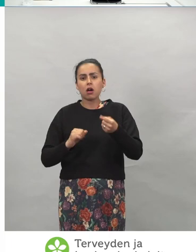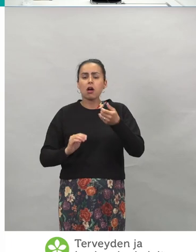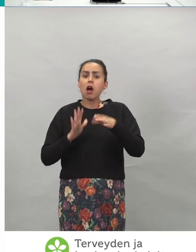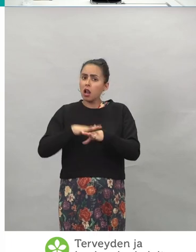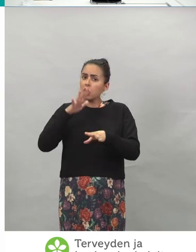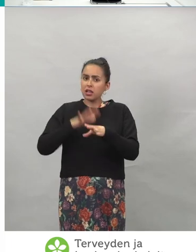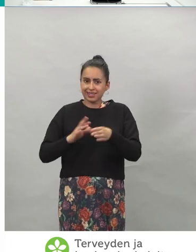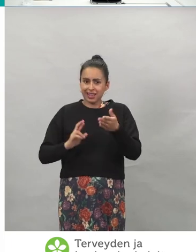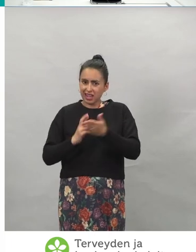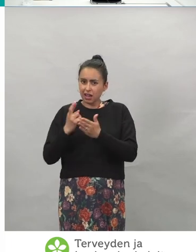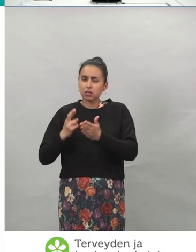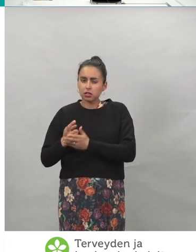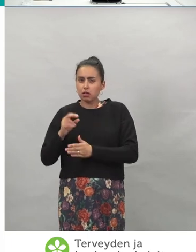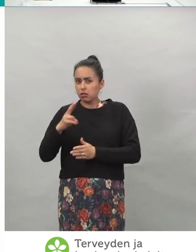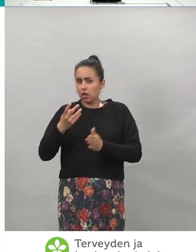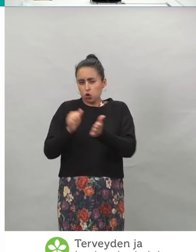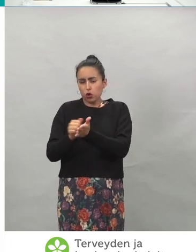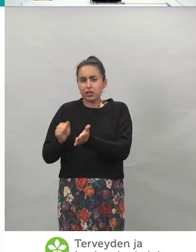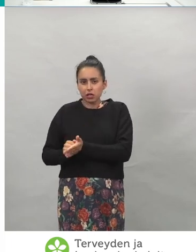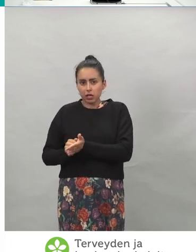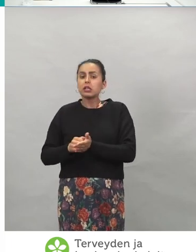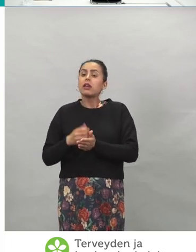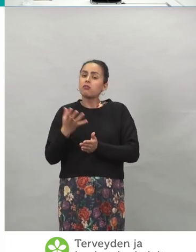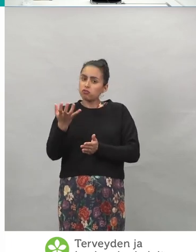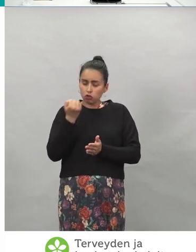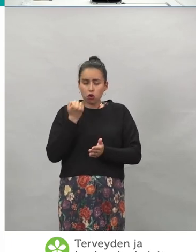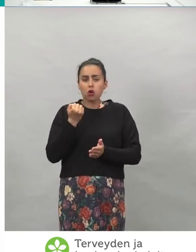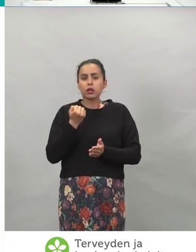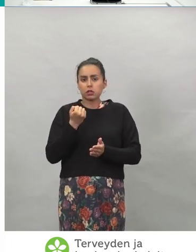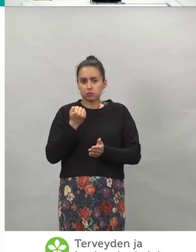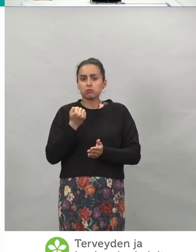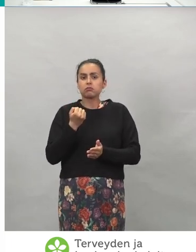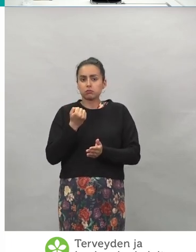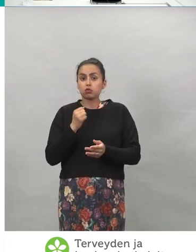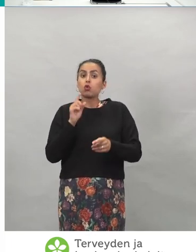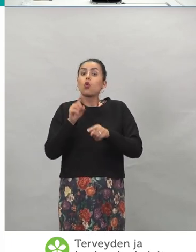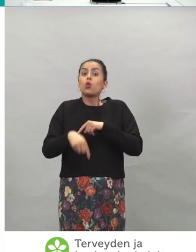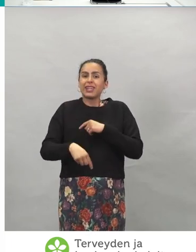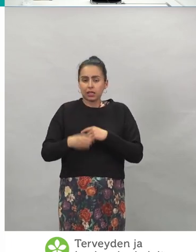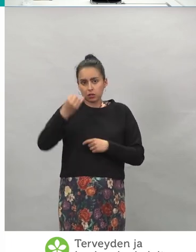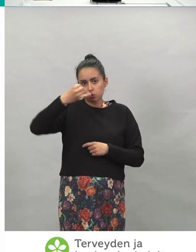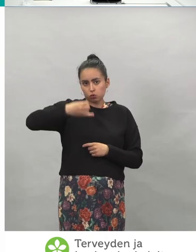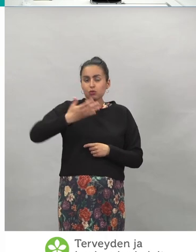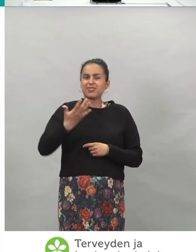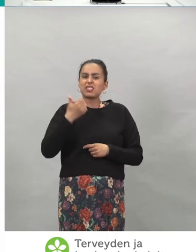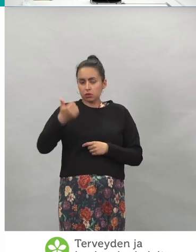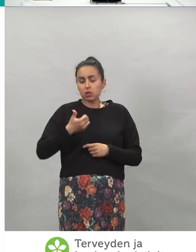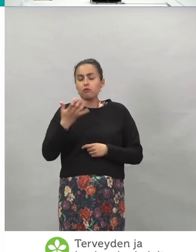esimerkiksi, silloin voidaan vaihtaa yli 65-vuotiaillekin.